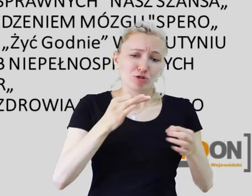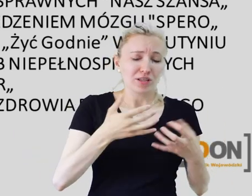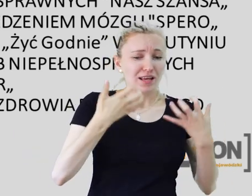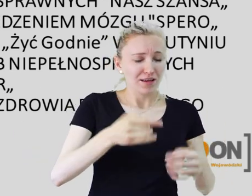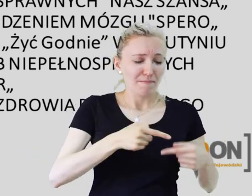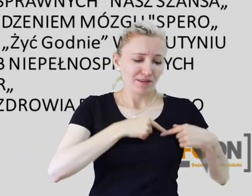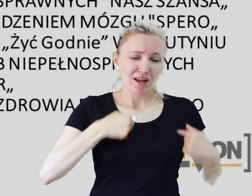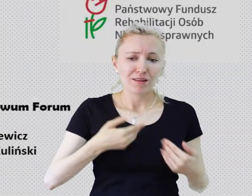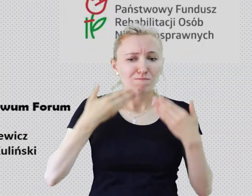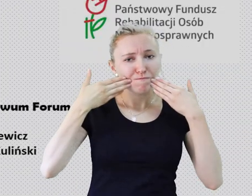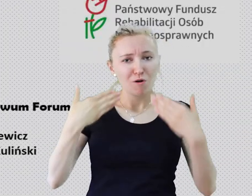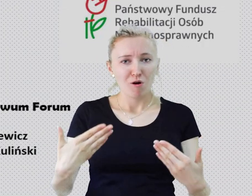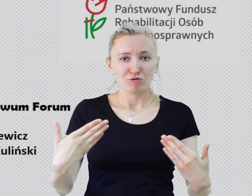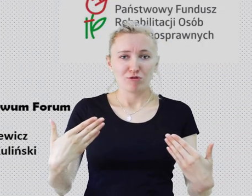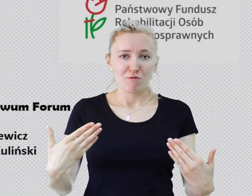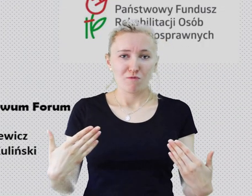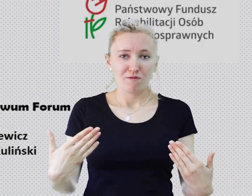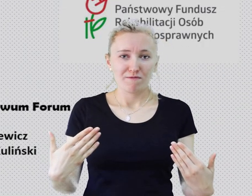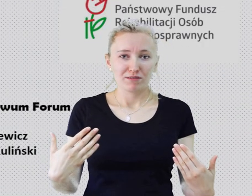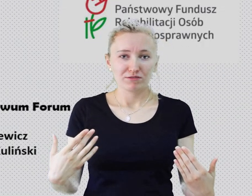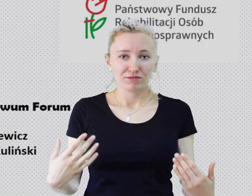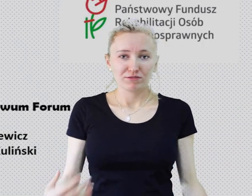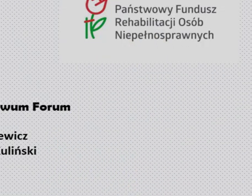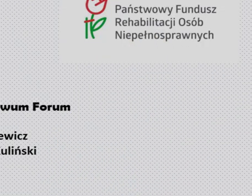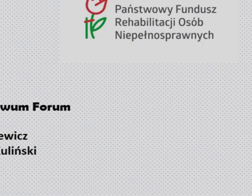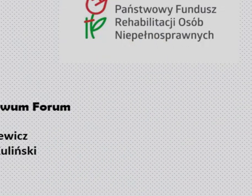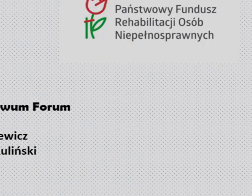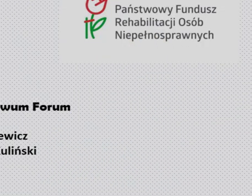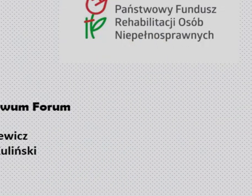nieocenionym wolontariuszom chcemy dzisiaj serdecznie podziękować.